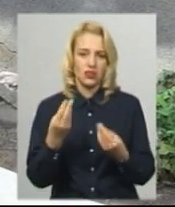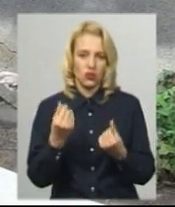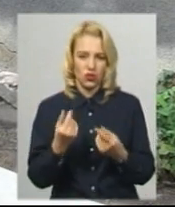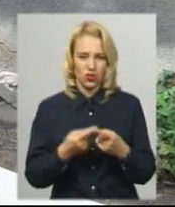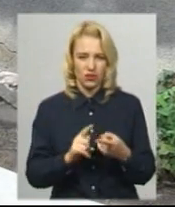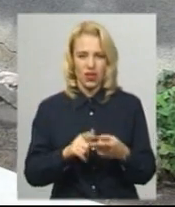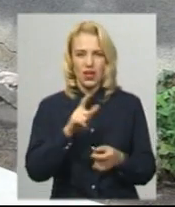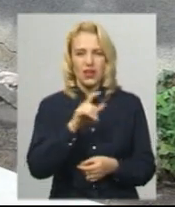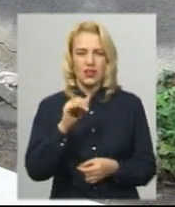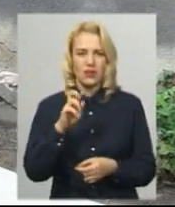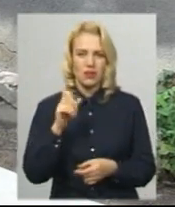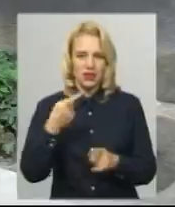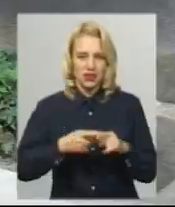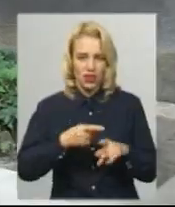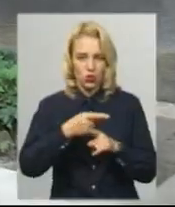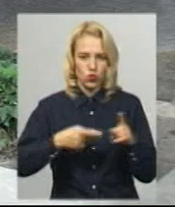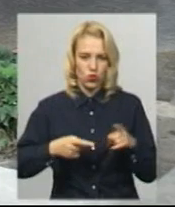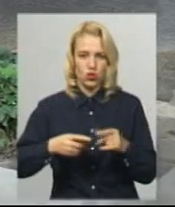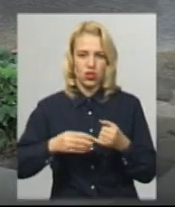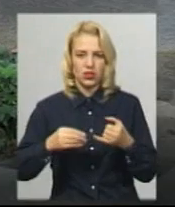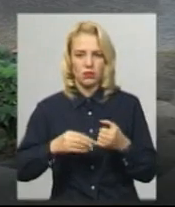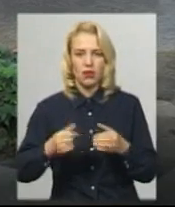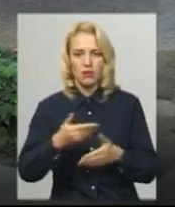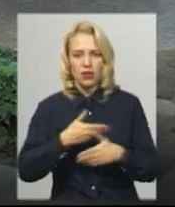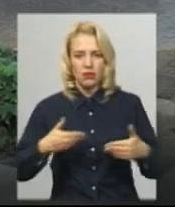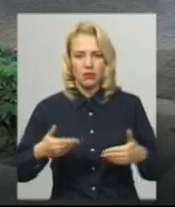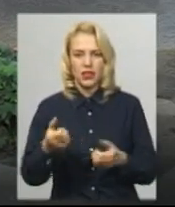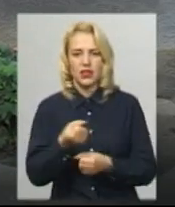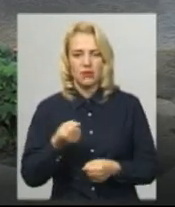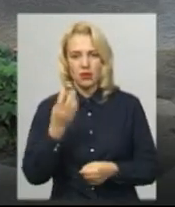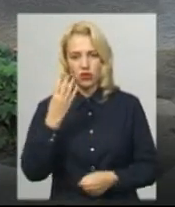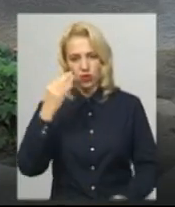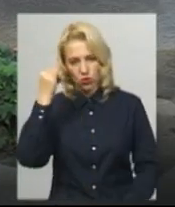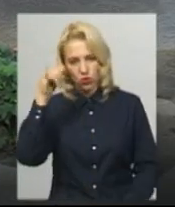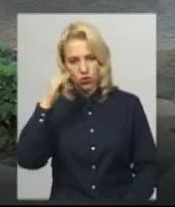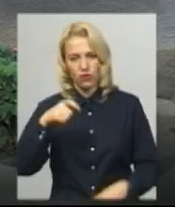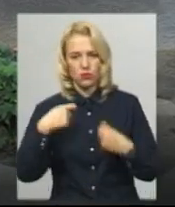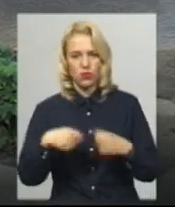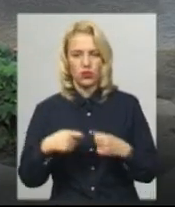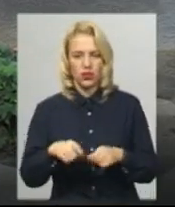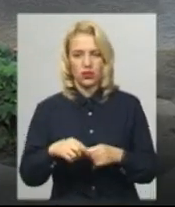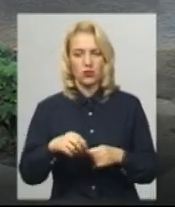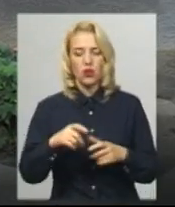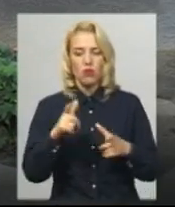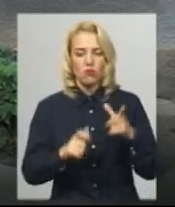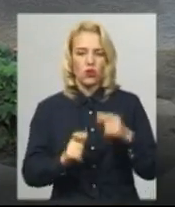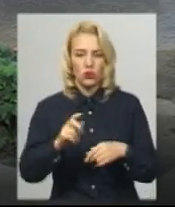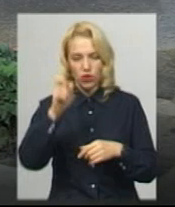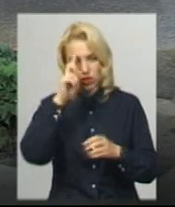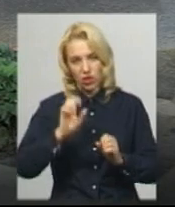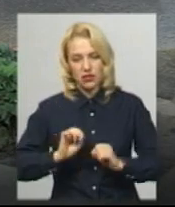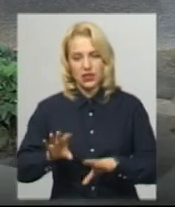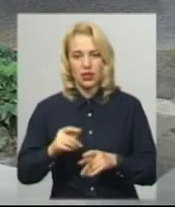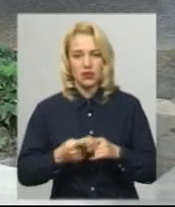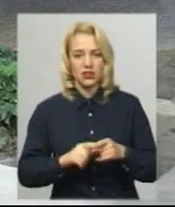кібаць, цих вже кусочок землі. Я тримаю чотири, ми тримаємо чотири корові, продаємо молоко в державу, здаємо, і за ці